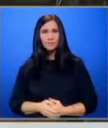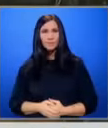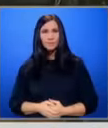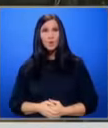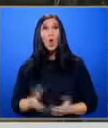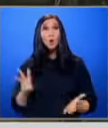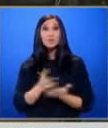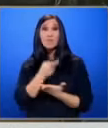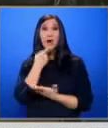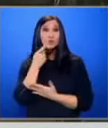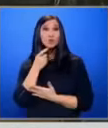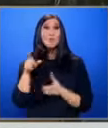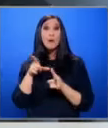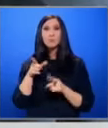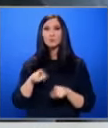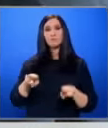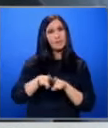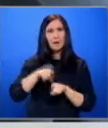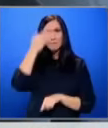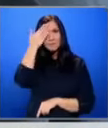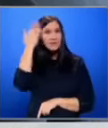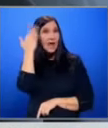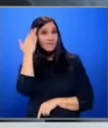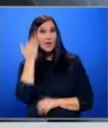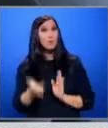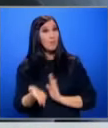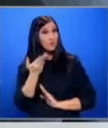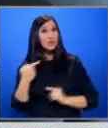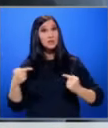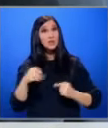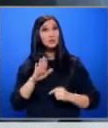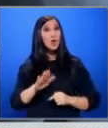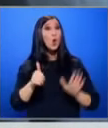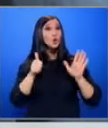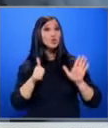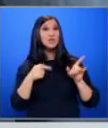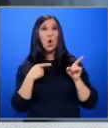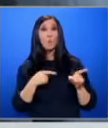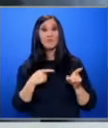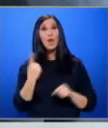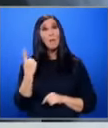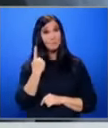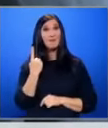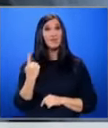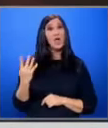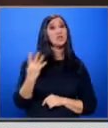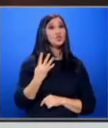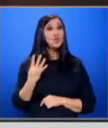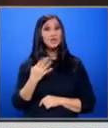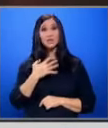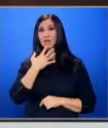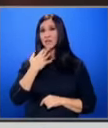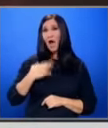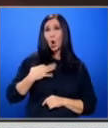18-годишният Махмуд все пак призна вината си по повдигнатите срещу него 6 обвинения Първите четири са за